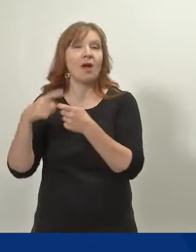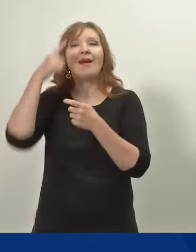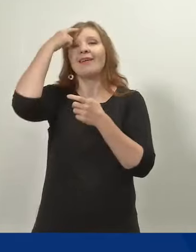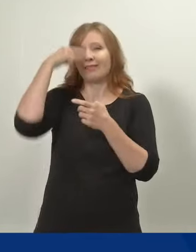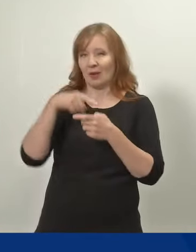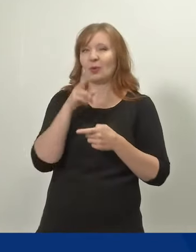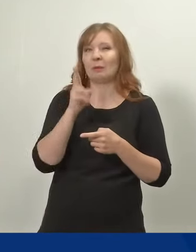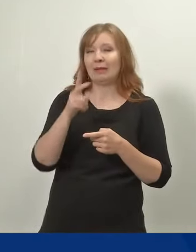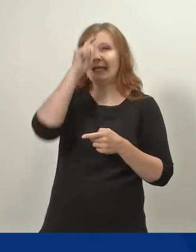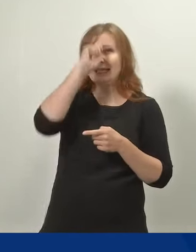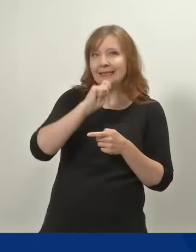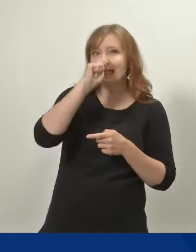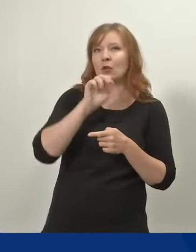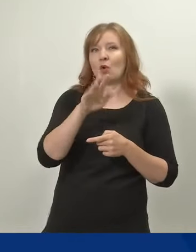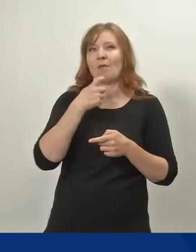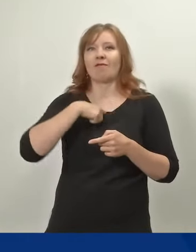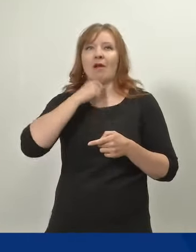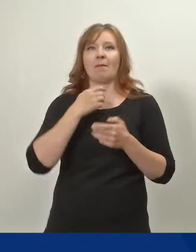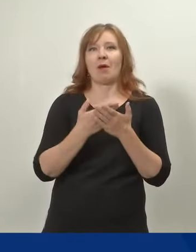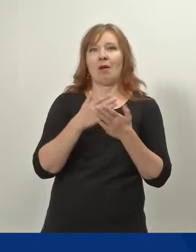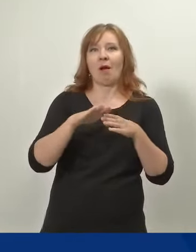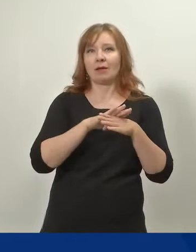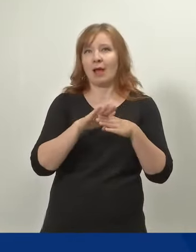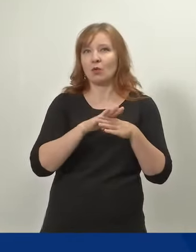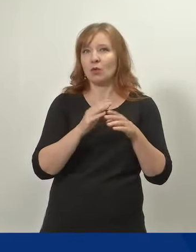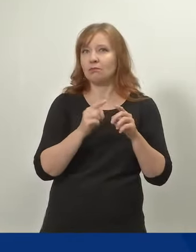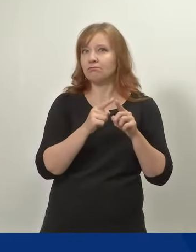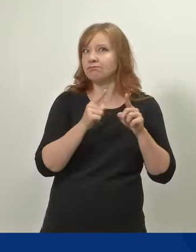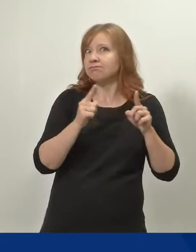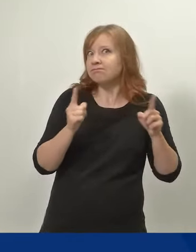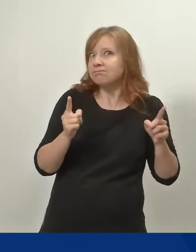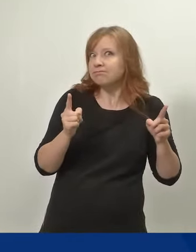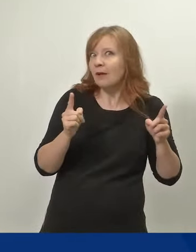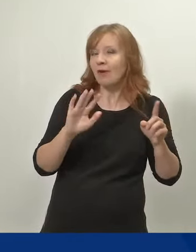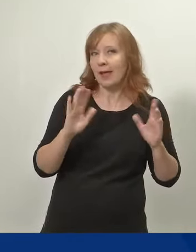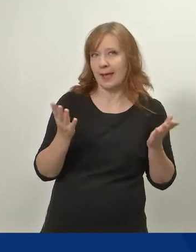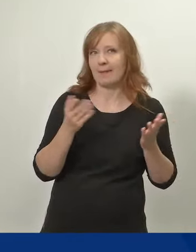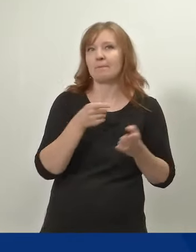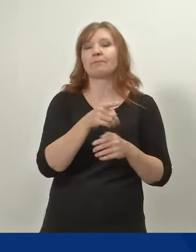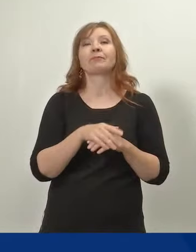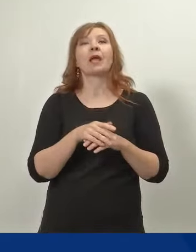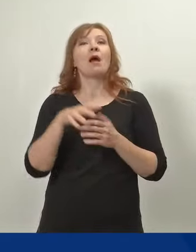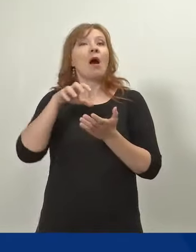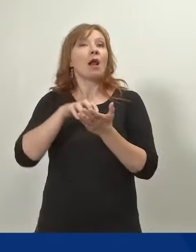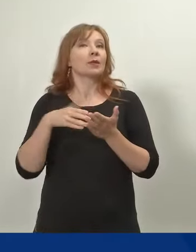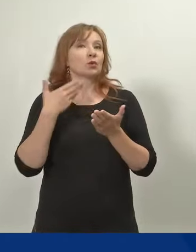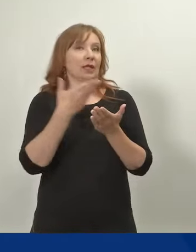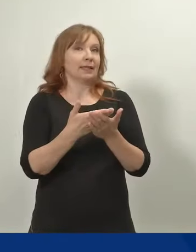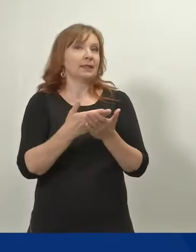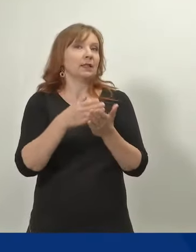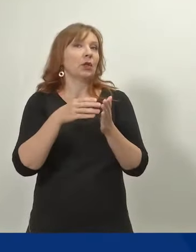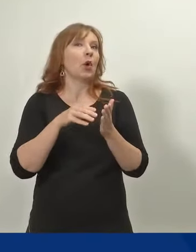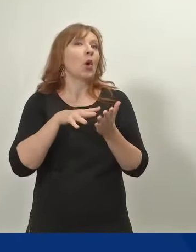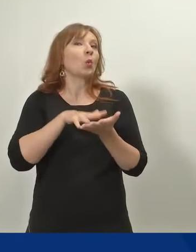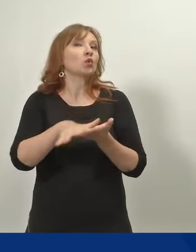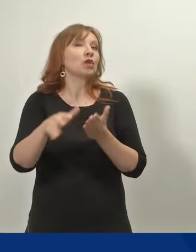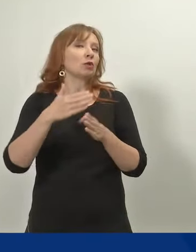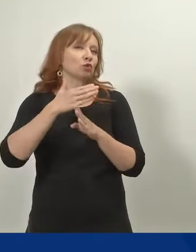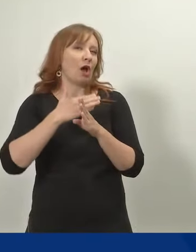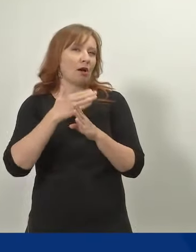vanhempainrahan käyttöä. Hallituksen esityksessä uudistuksen kustannuksiksi on arvioitu